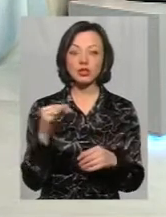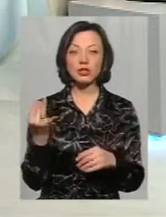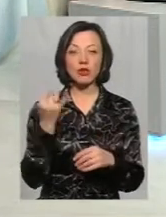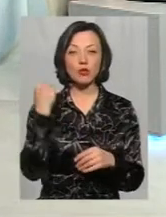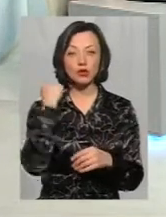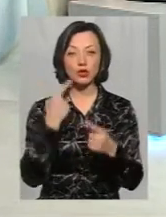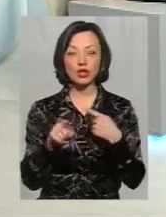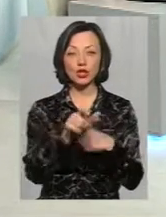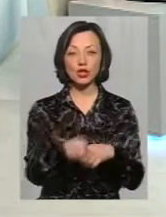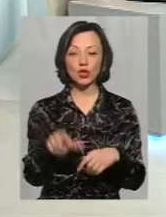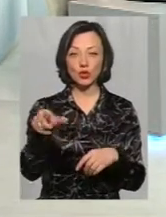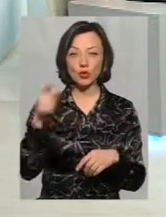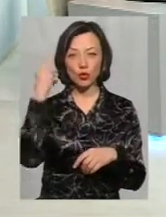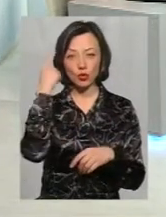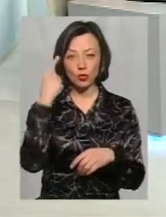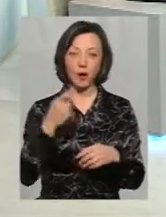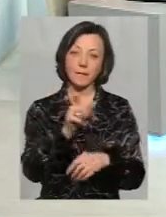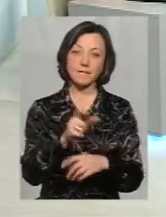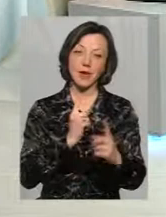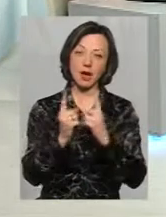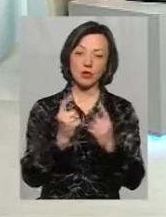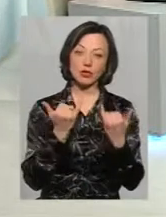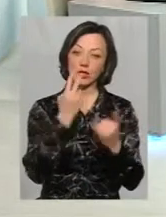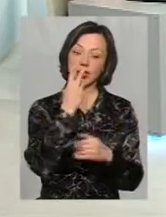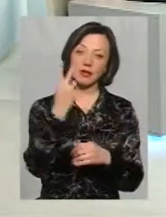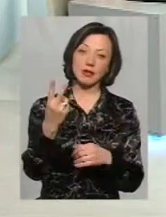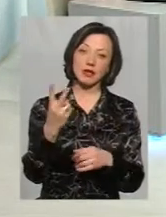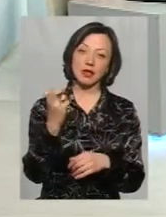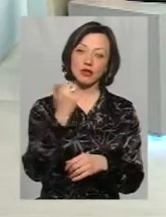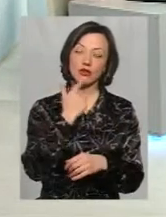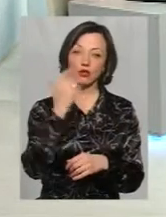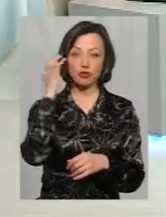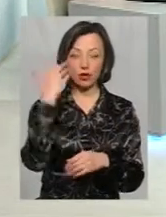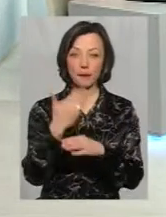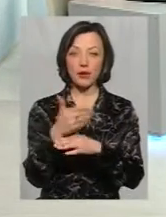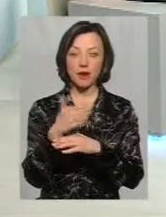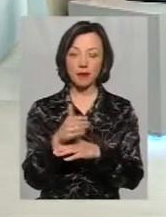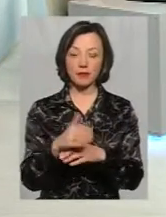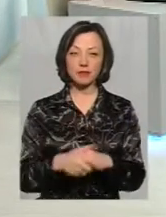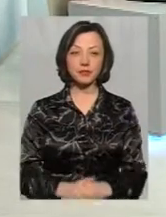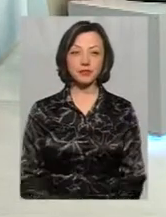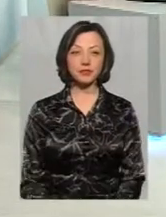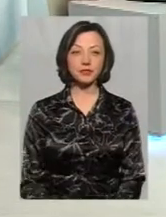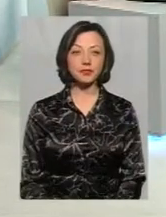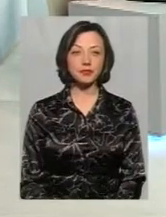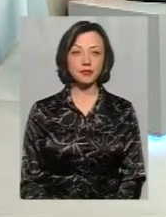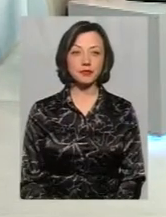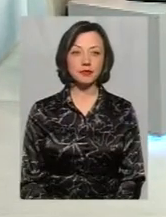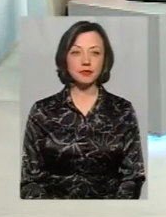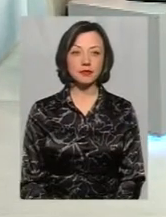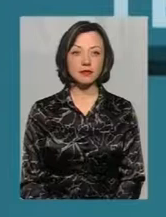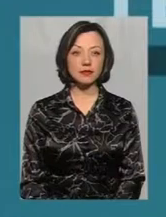почути, що інші люди думають, от перехожі, коли вони сьогодні дивляться на червоно-чорний прапор, який на флакштується? Давайте послухаємо. Звісно.